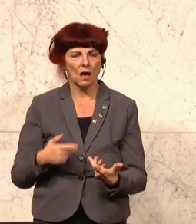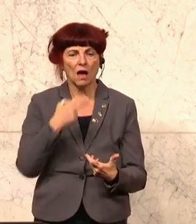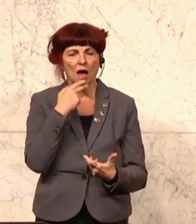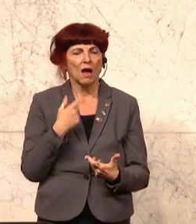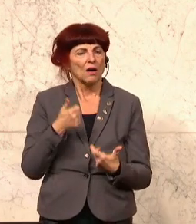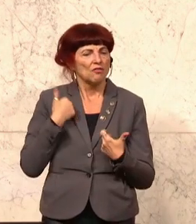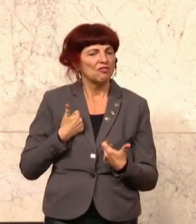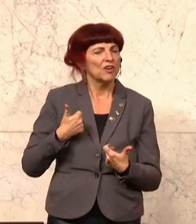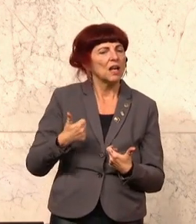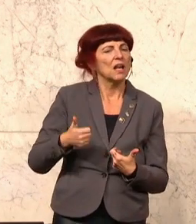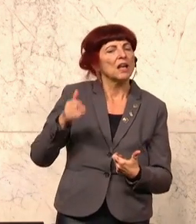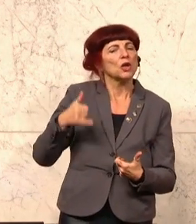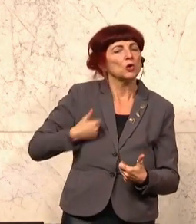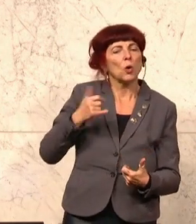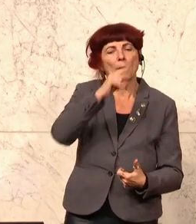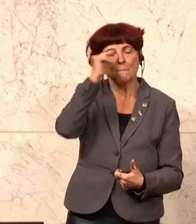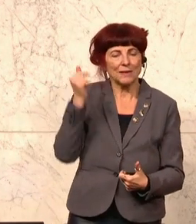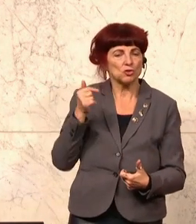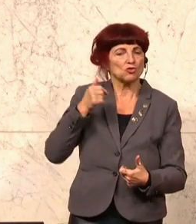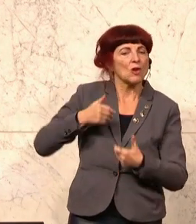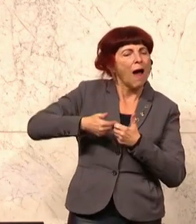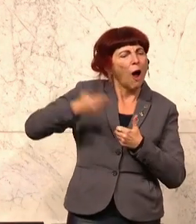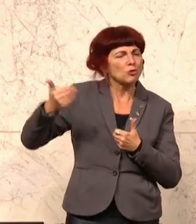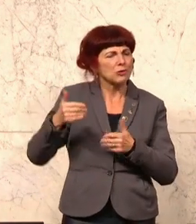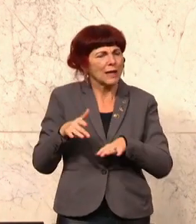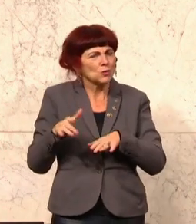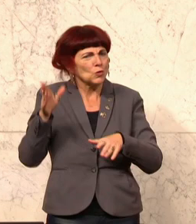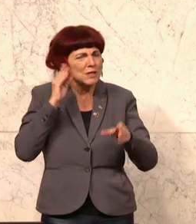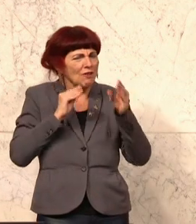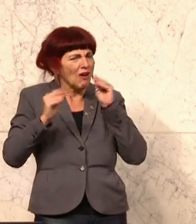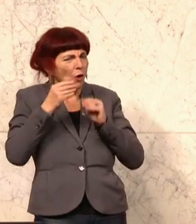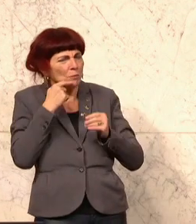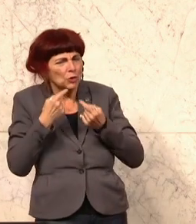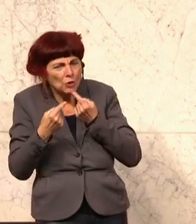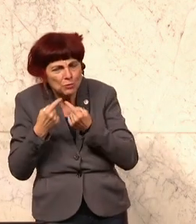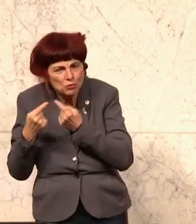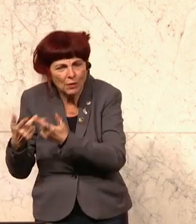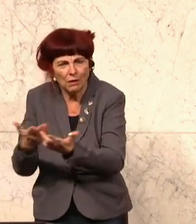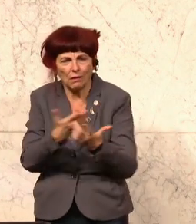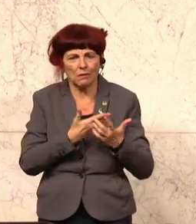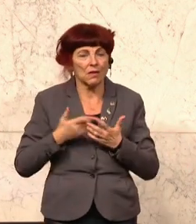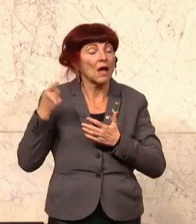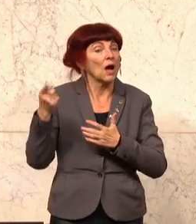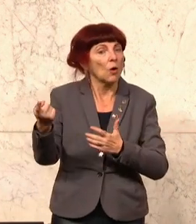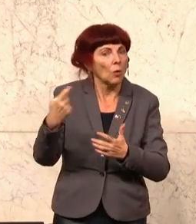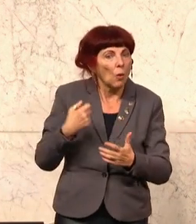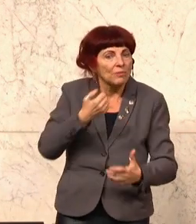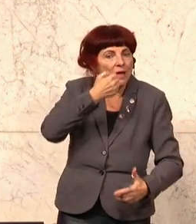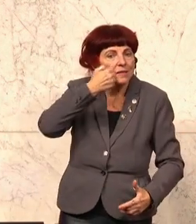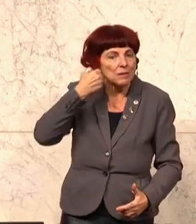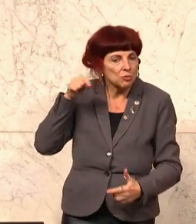Diskriminierungserfahrungen junger Menschen mit ihnen zu besprechen und zu bearbeiten, ein Einfallstor für extremistische Ideologien,